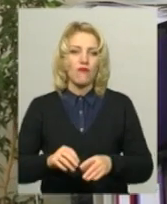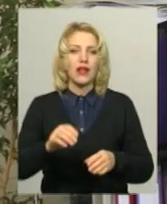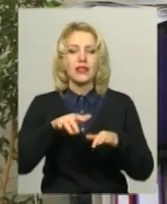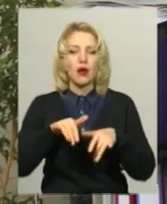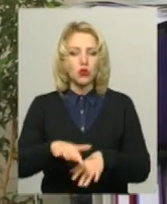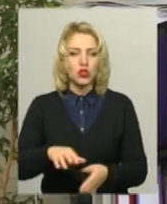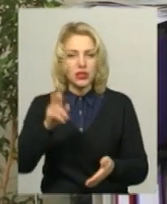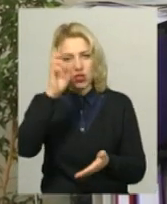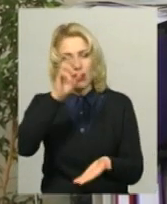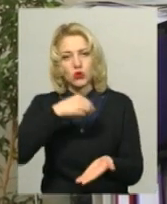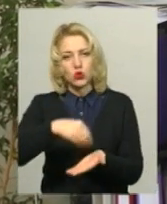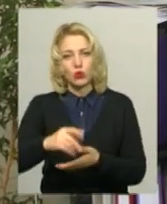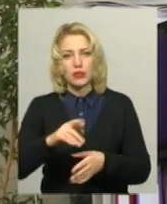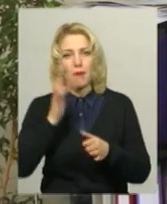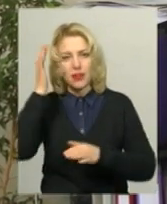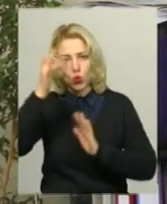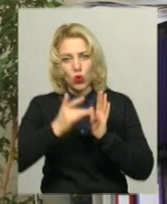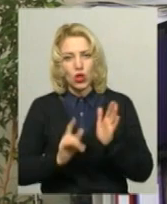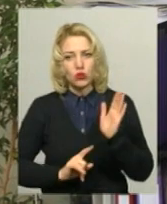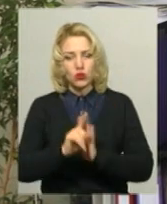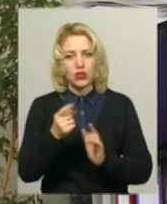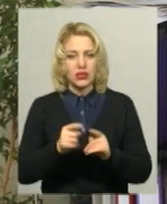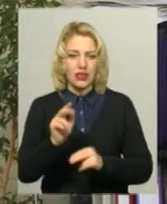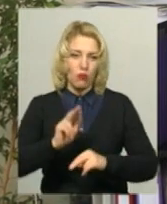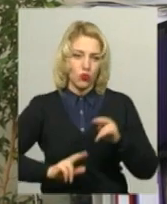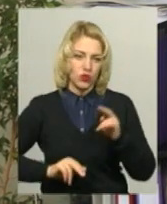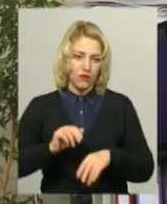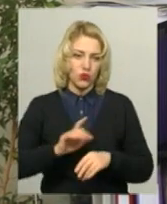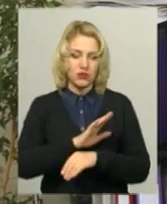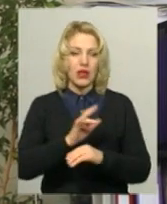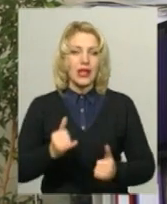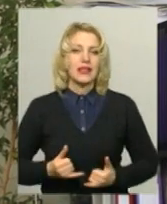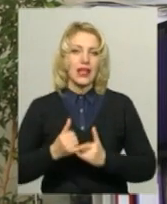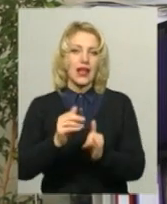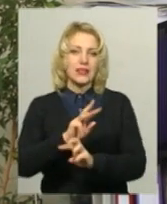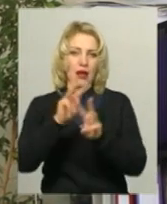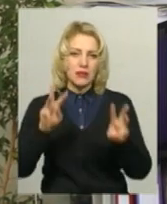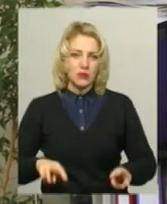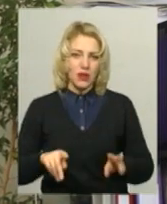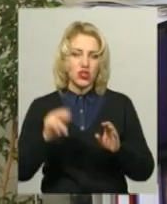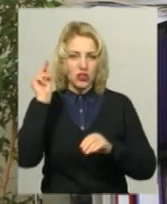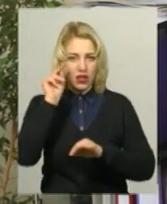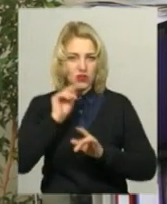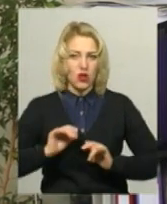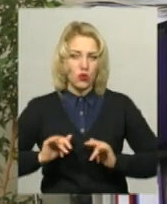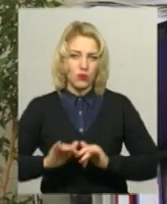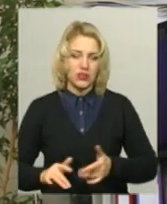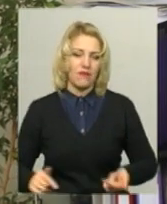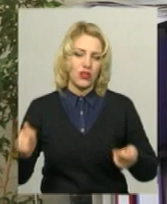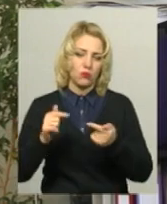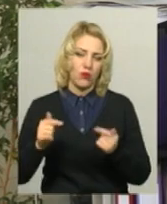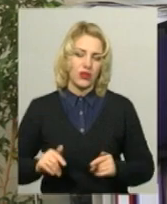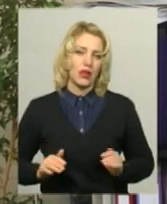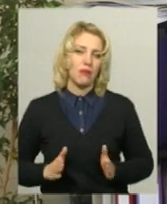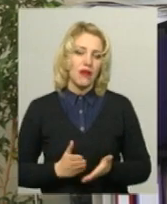закупівлі з метою розпочати дане будівництво для забезпечення начального процесу відповідними видами